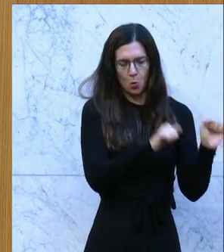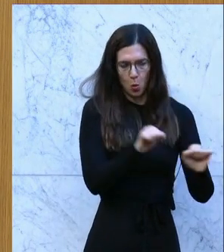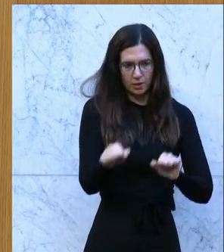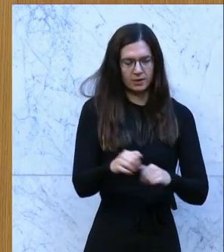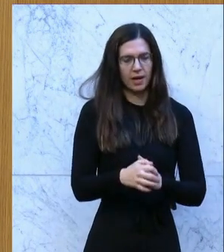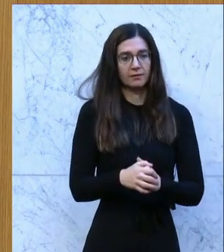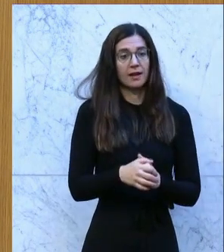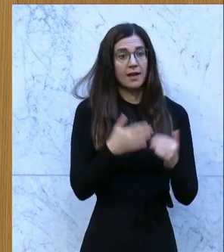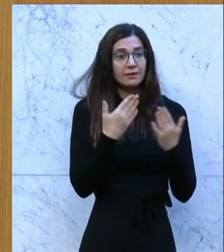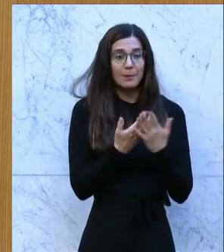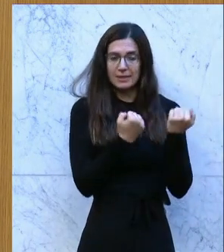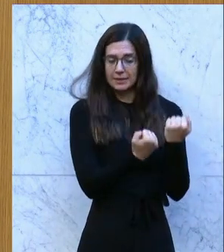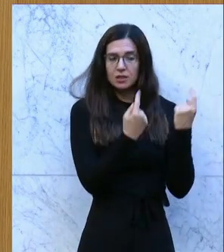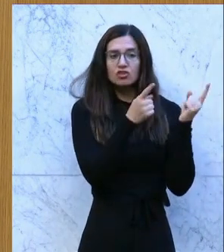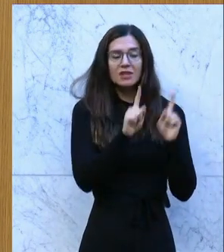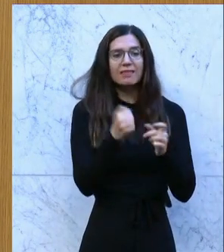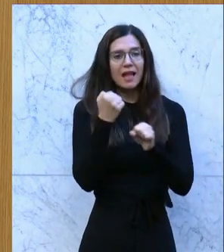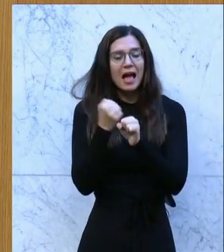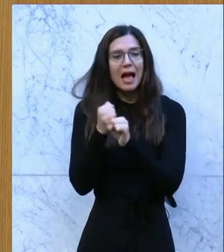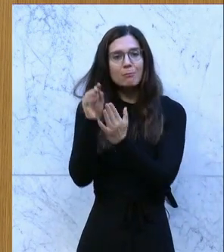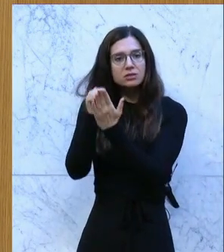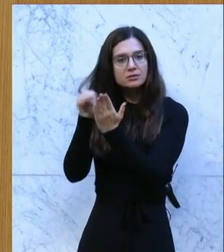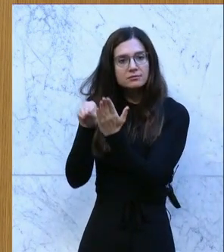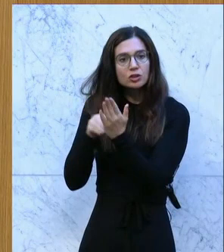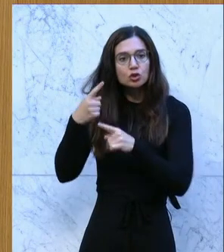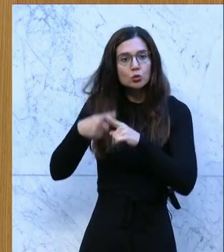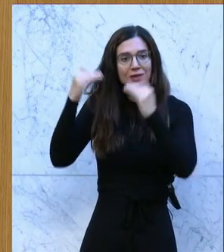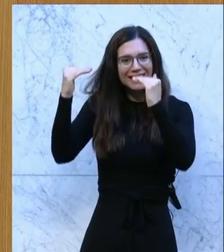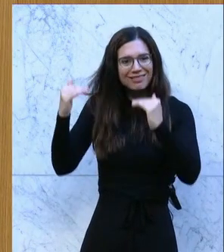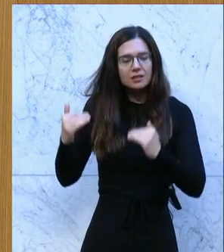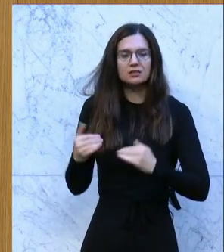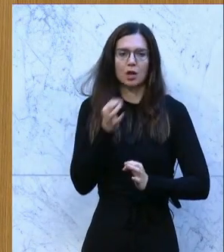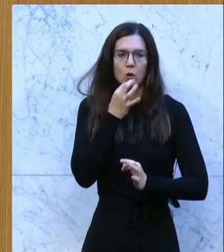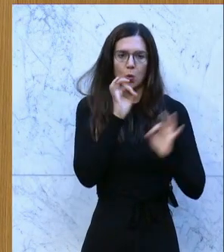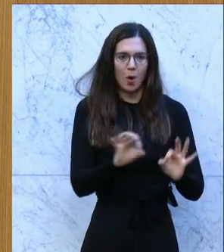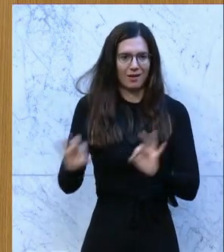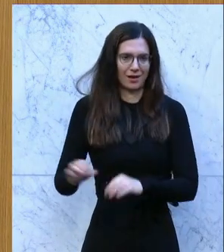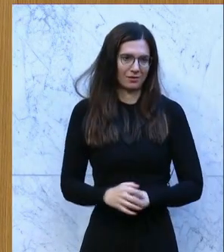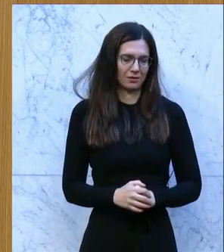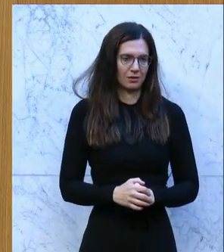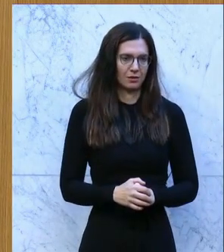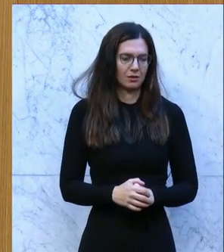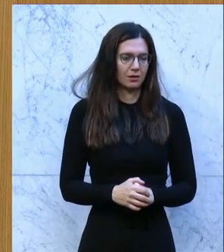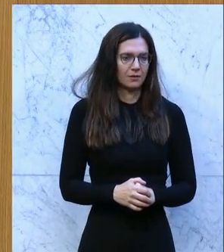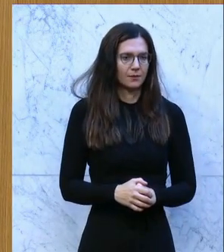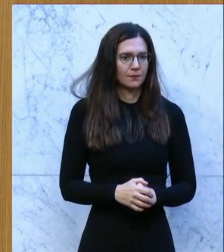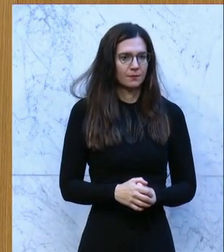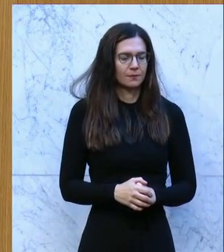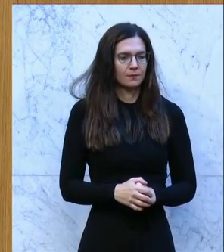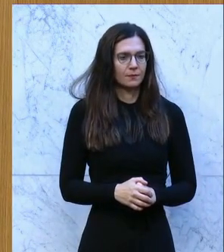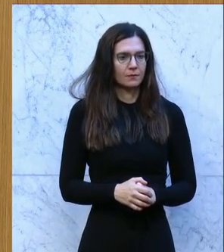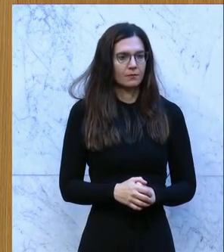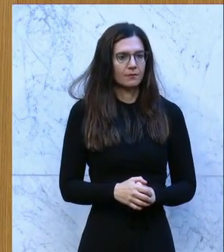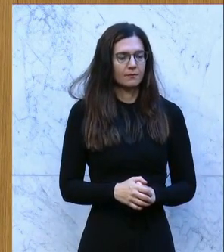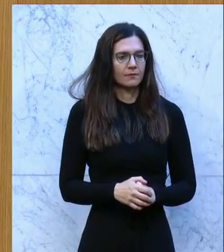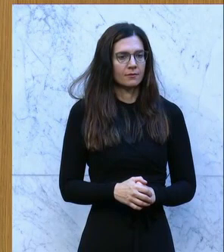um eben sicherzustellen, dass die Arbeitsaufzeichnung umfassend ist und auch korrekt ist. Es gibt, und das ist ja auch gut so,